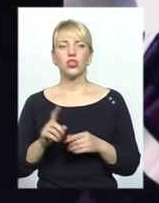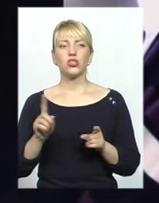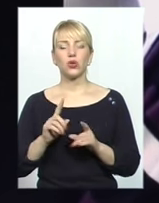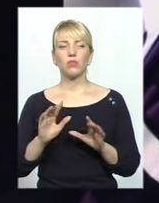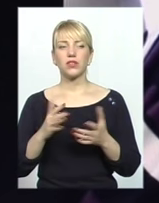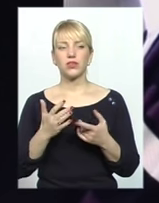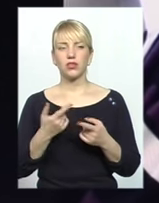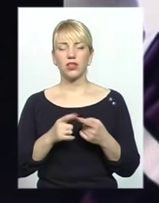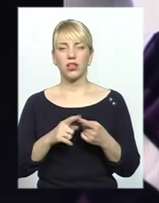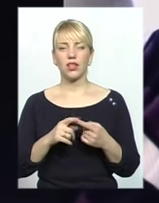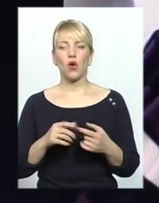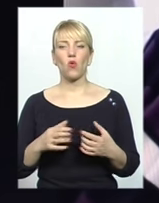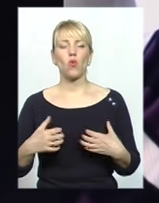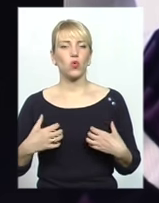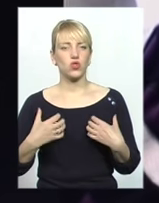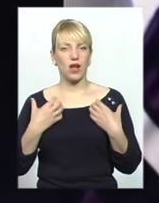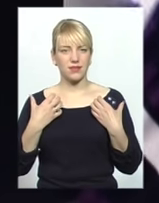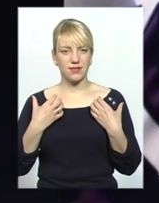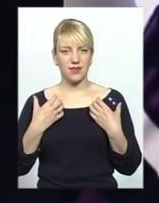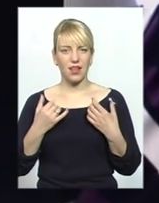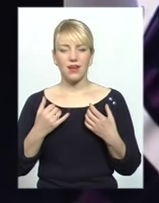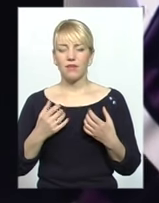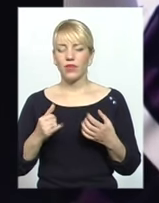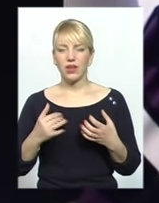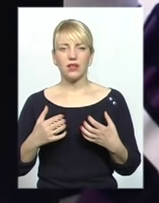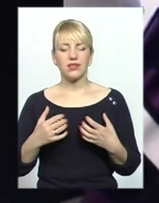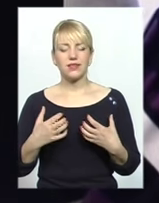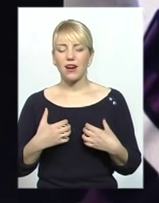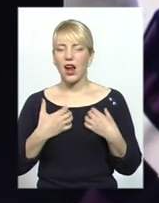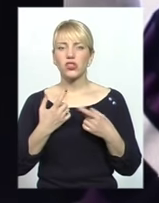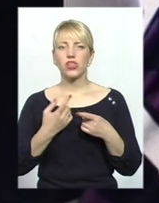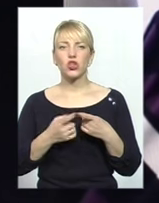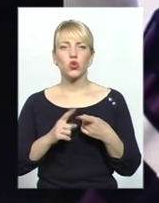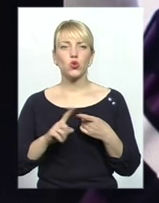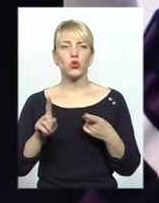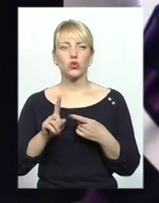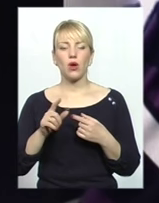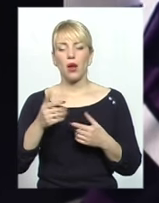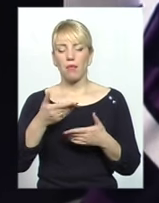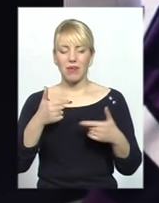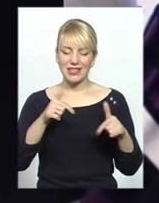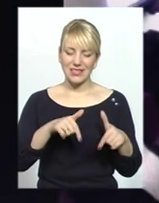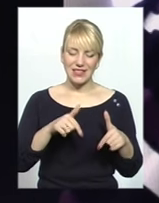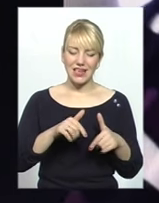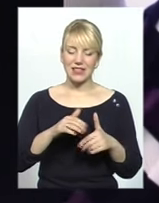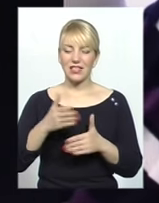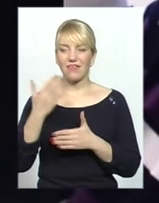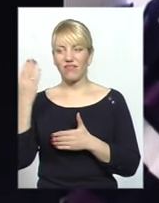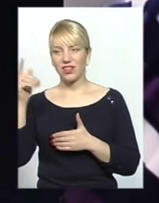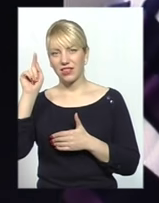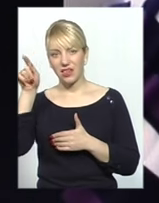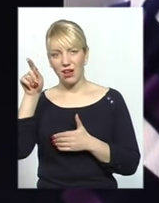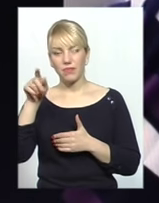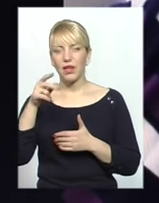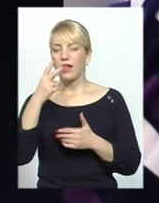це відбувається ужасно. І саме страшне, що ні ми тут, ні ви там, ми не видим, коли це закінчиться.